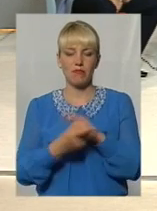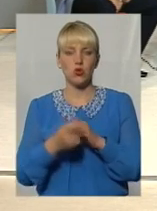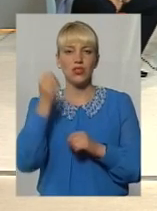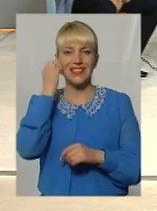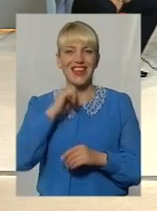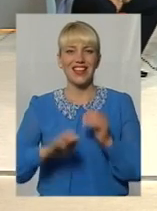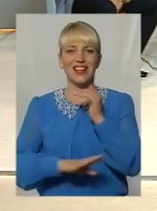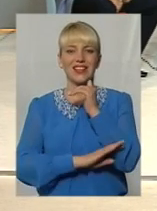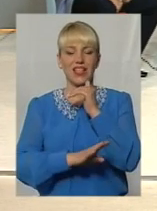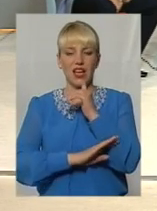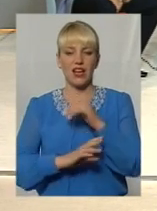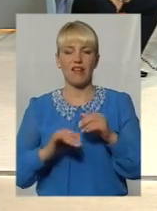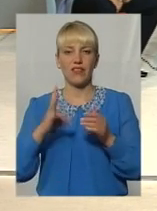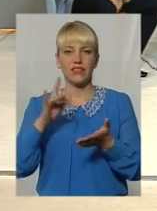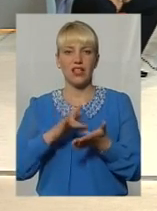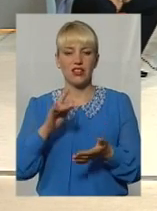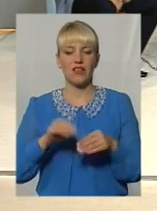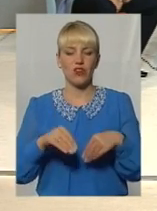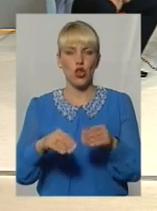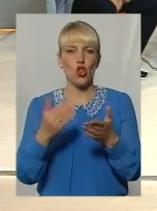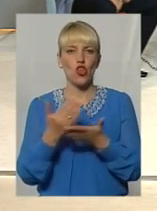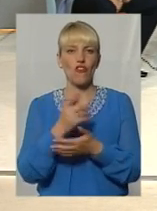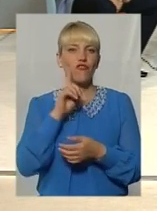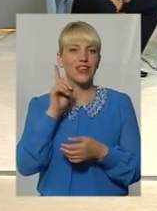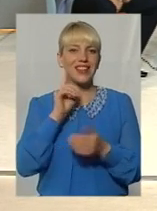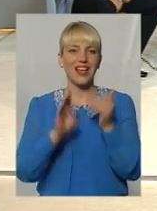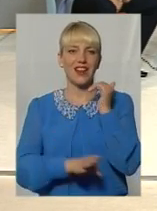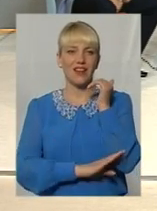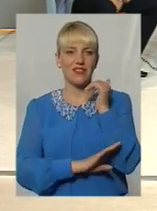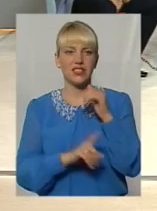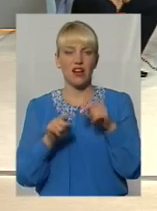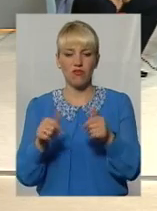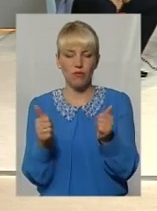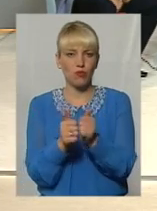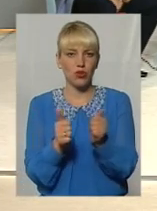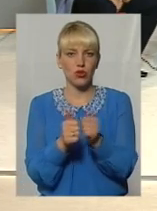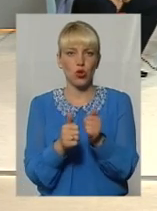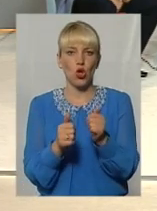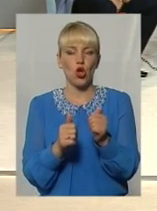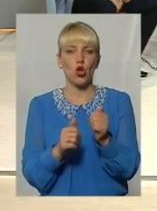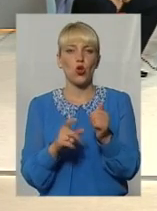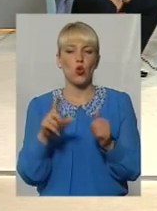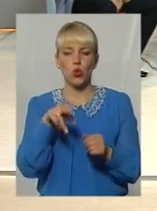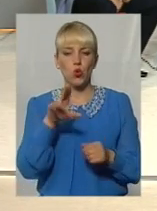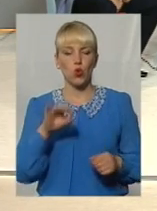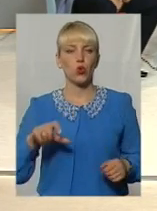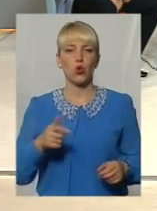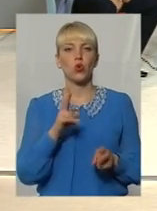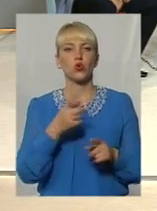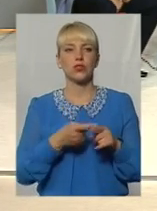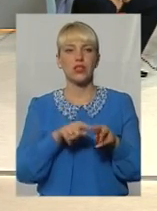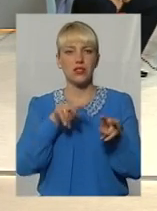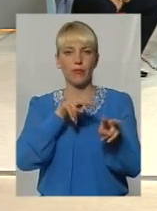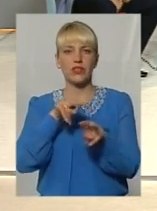торгового центру висаджені нові деревцята, вони висаджені буквально в притул до дороги. Хто за цим слідкує, хто